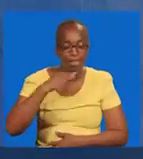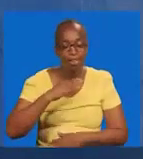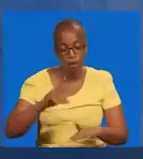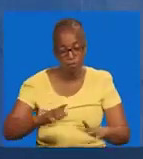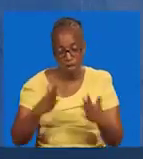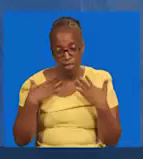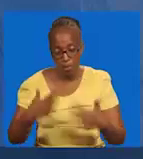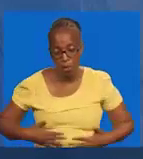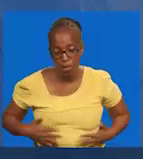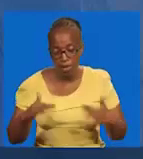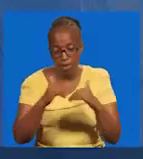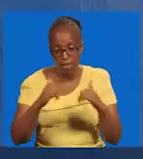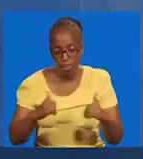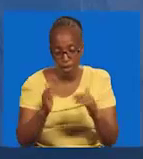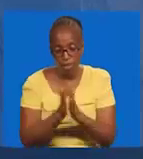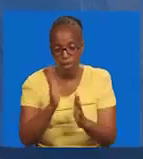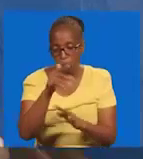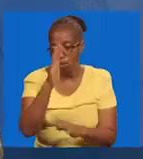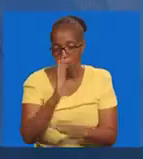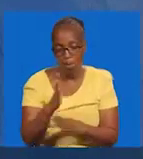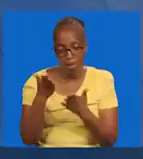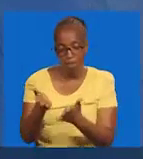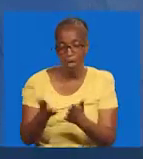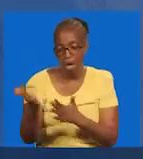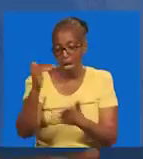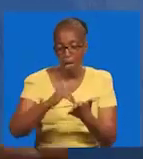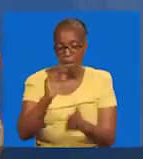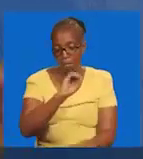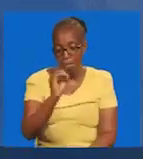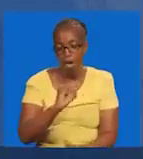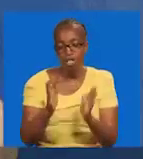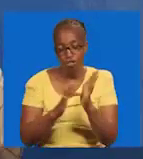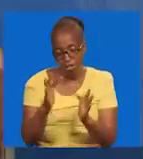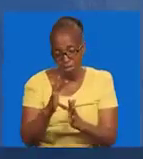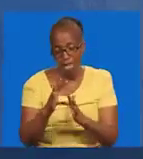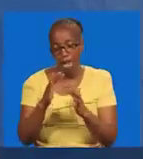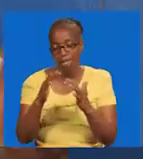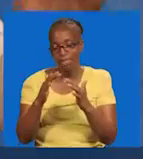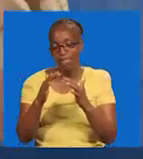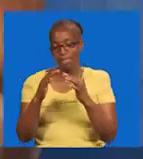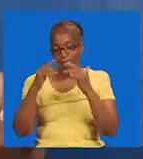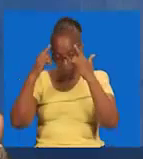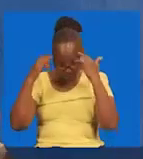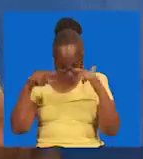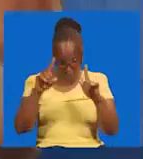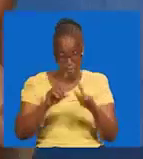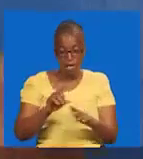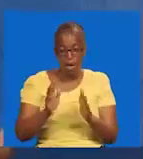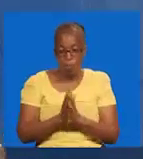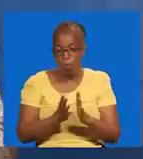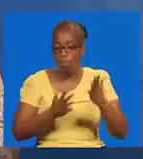Kifo cha mwili. Kifo cha kutengana na mungu. Akimo tena. Tena. Yesu yomushindi pamoja nasi.